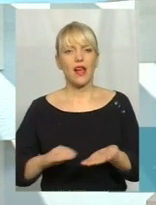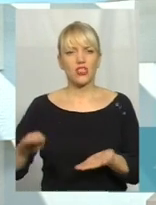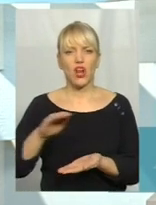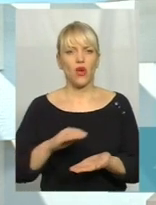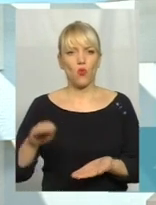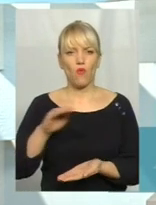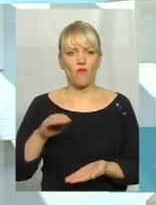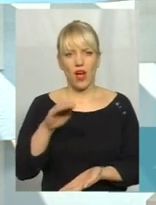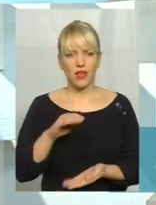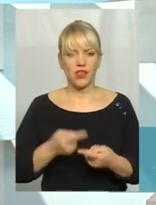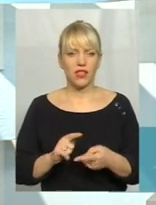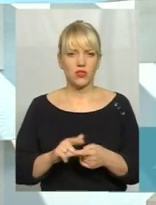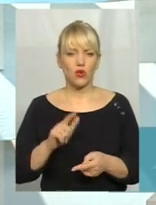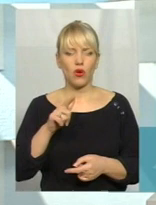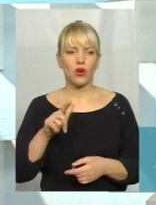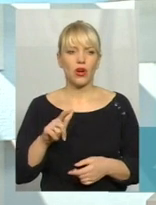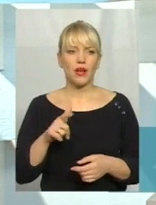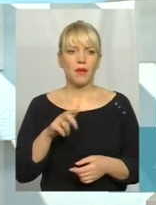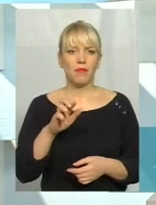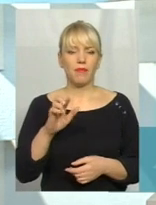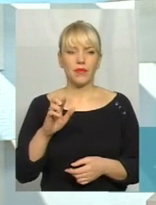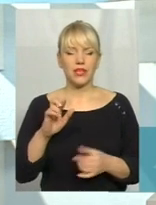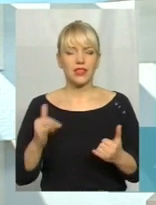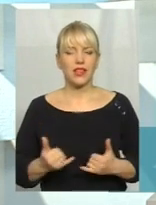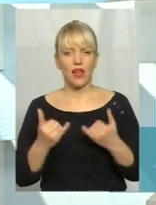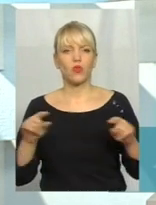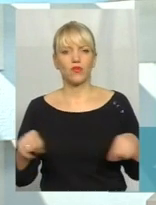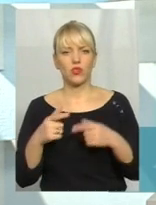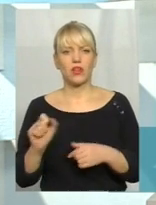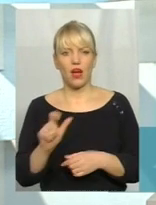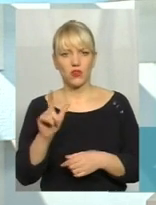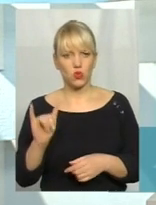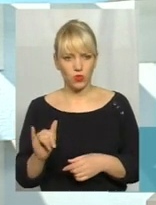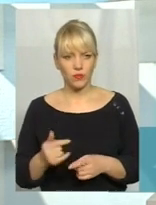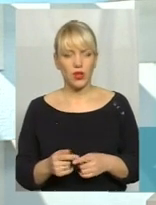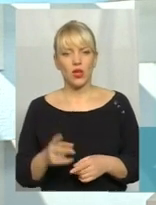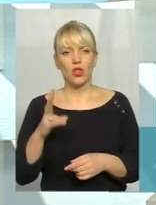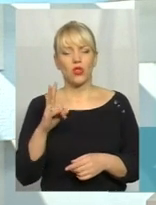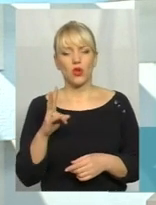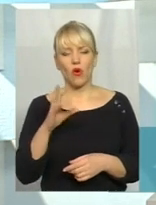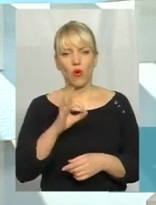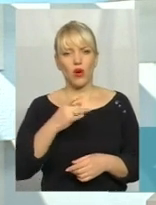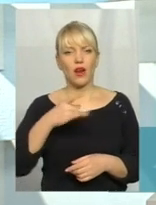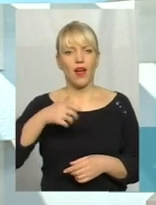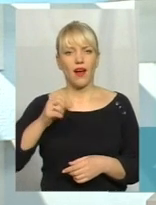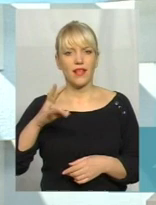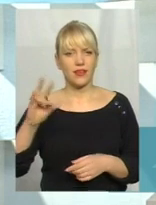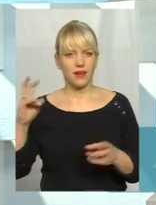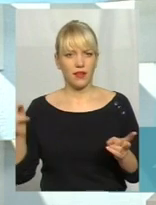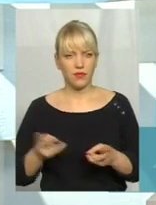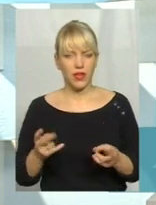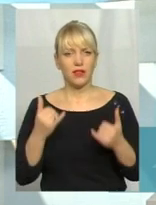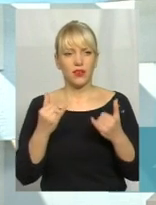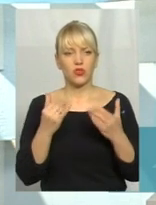самому полігоні для продовження процесу, скажімо, утворення газу. Але навіть, скажімо, та ситуація, яка є на